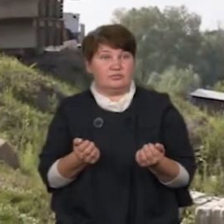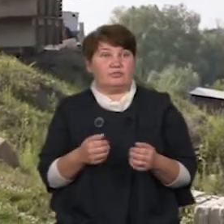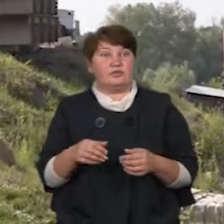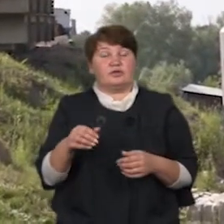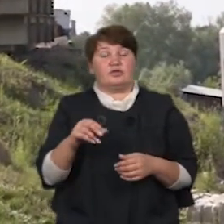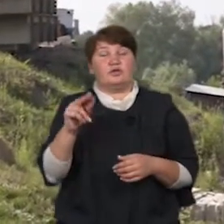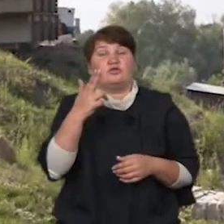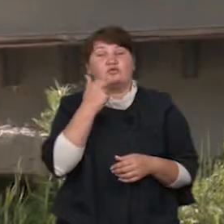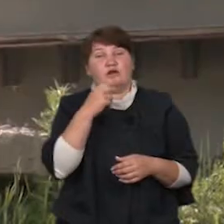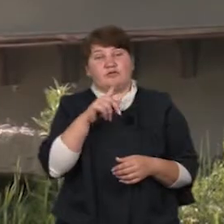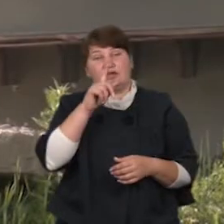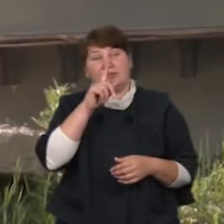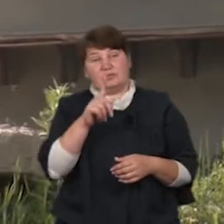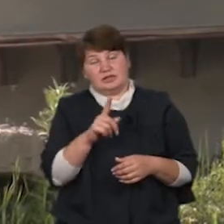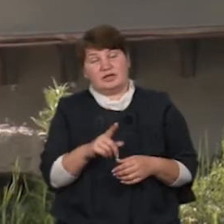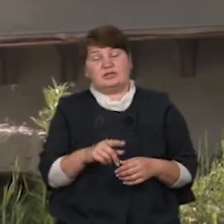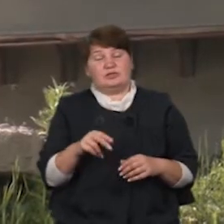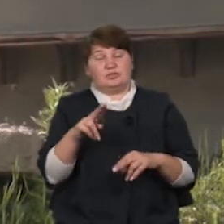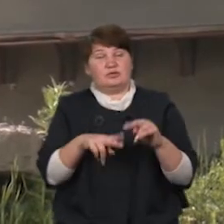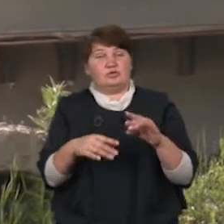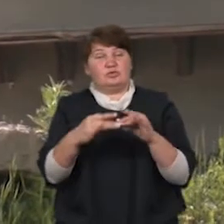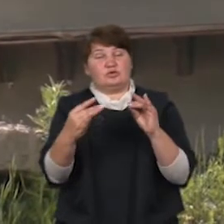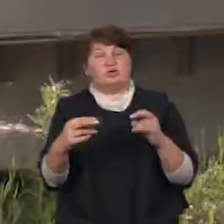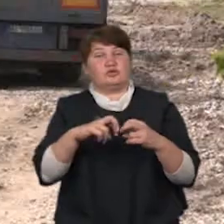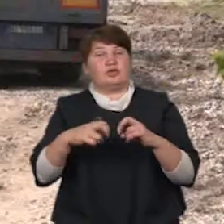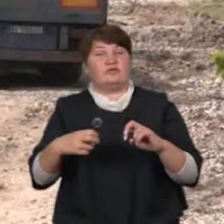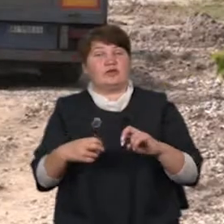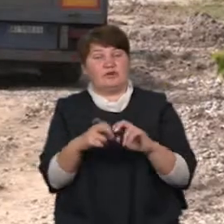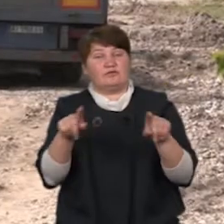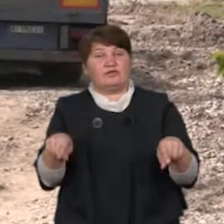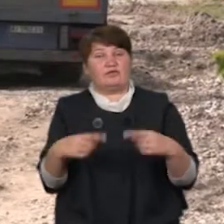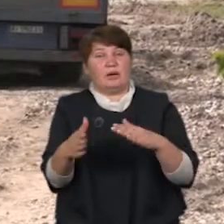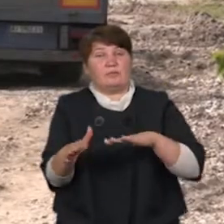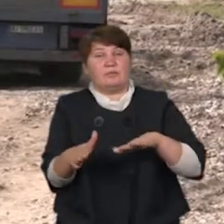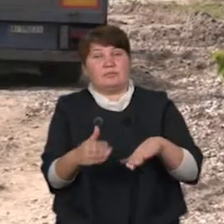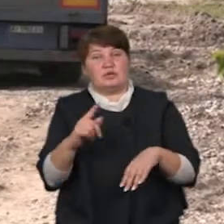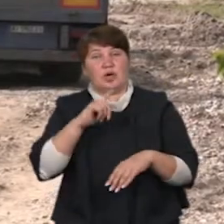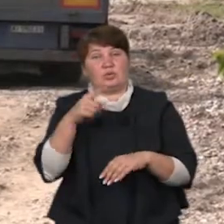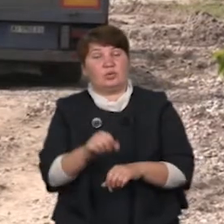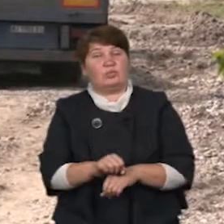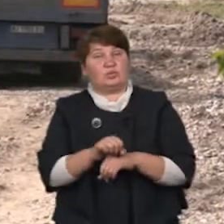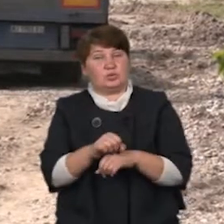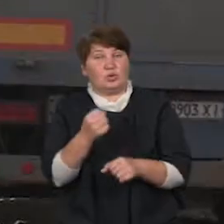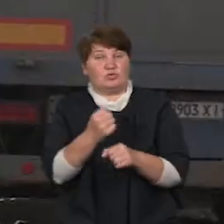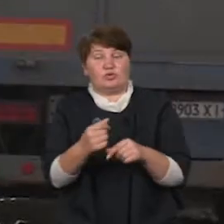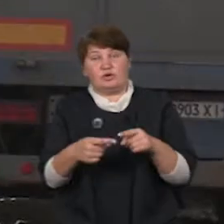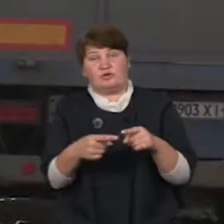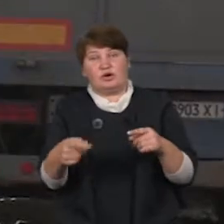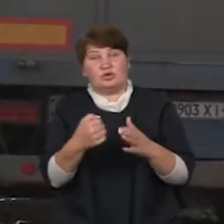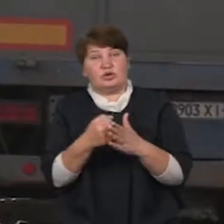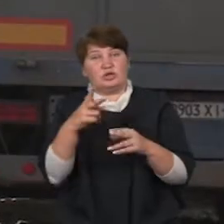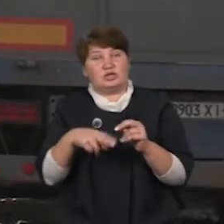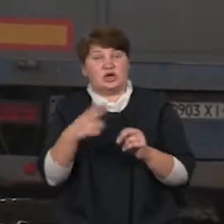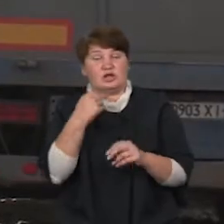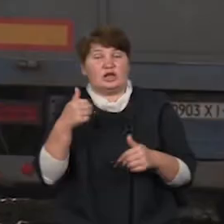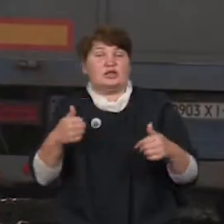червні будівництво моста в мікрорайоні Пасічна, що в Івано-Франківську відновили після майже року простою. Роботи тривали до кінця червня. Тендер